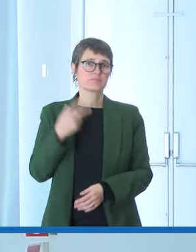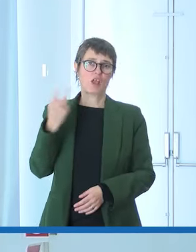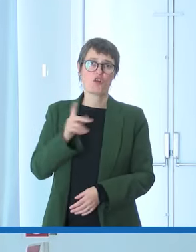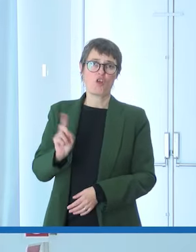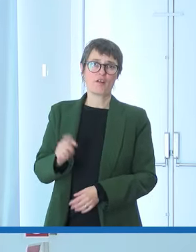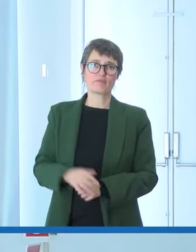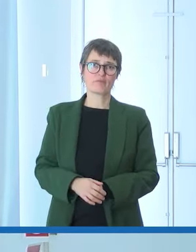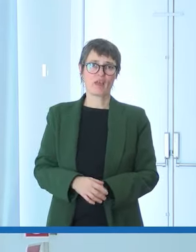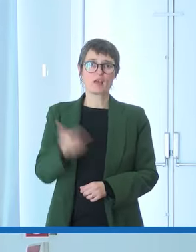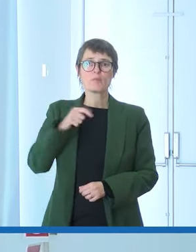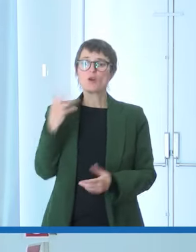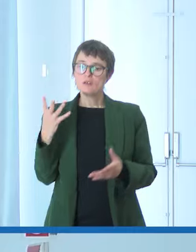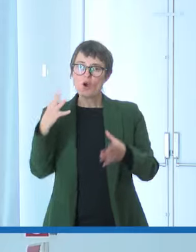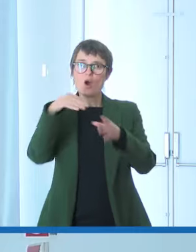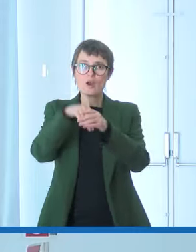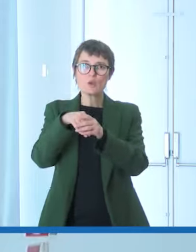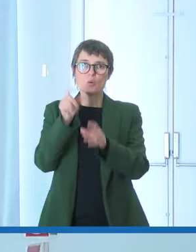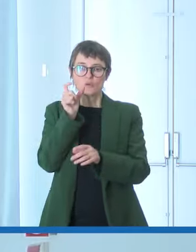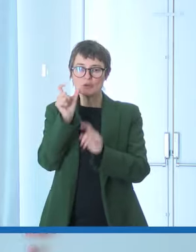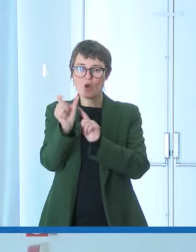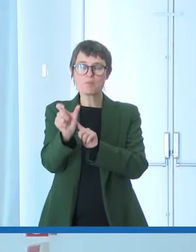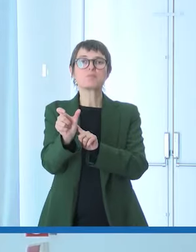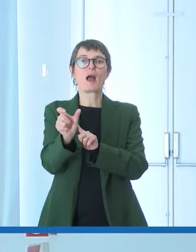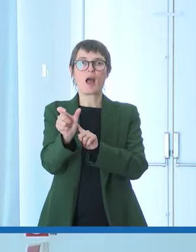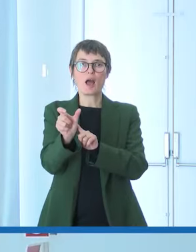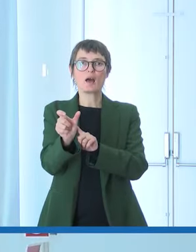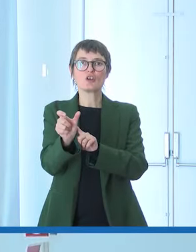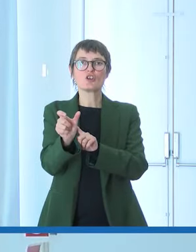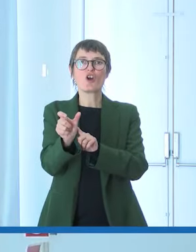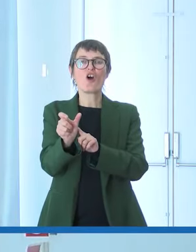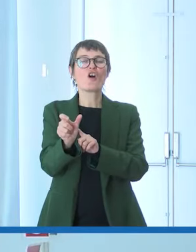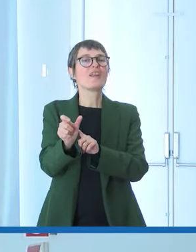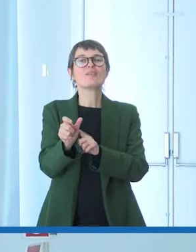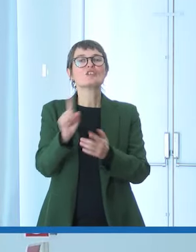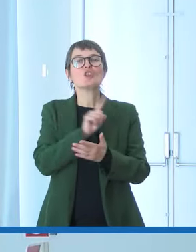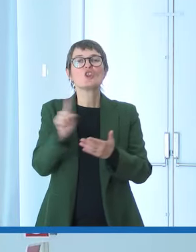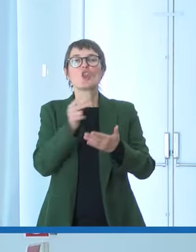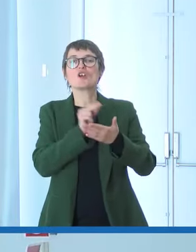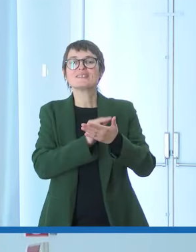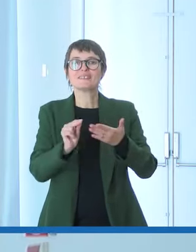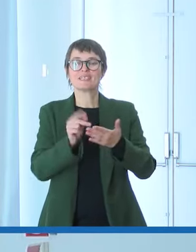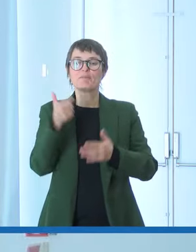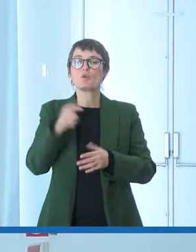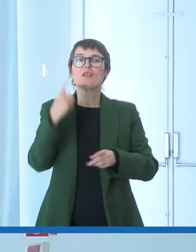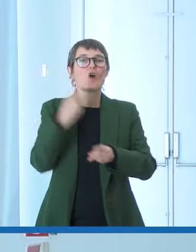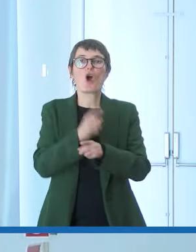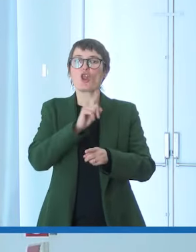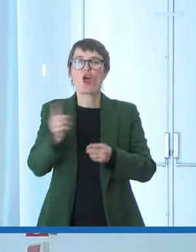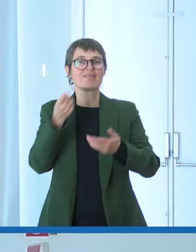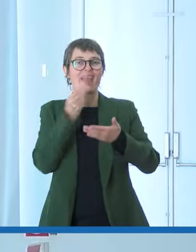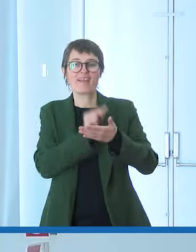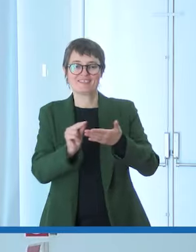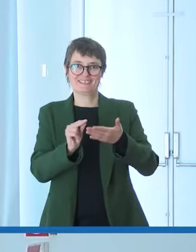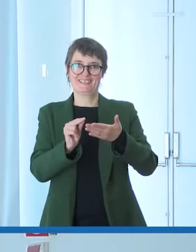l'inclusione è una di quelle parole che non si scrivono è parola da non scrivere è